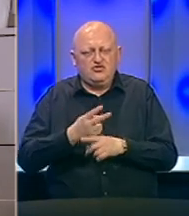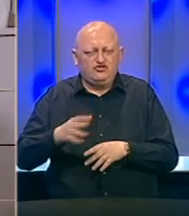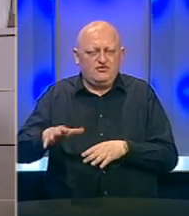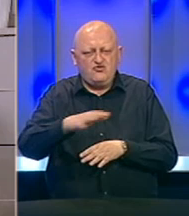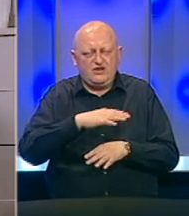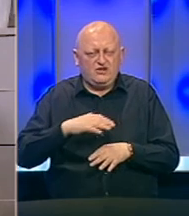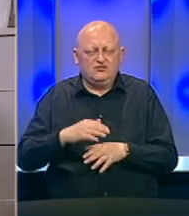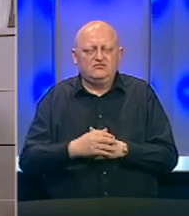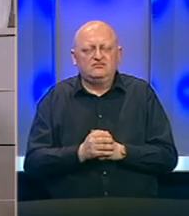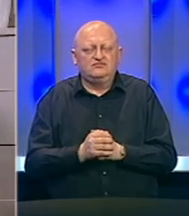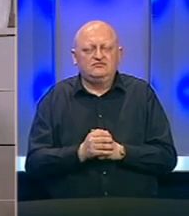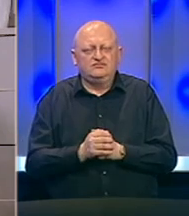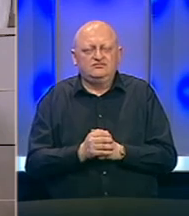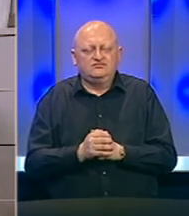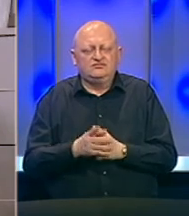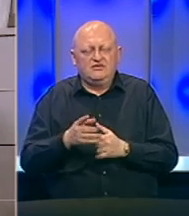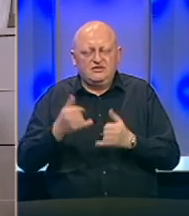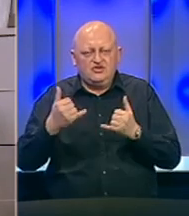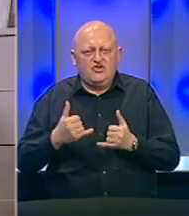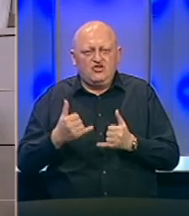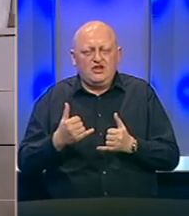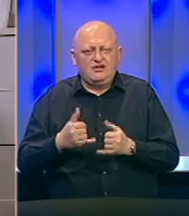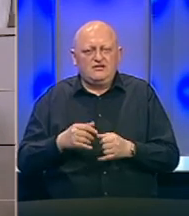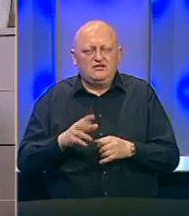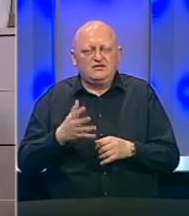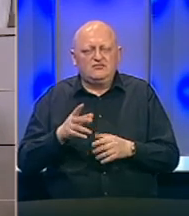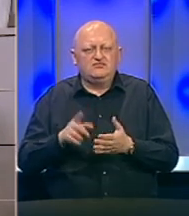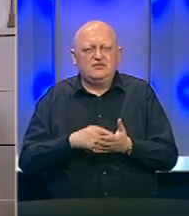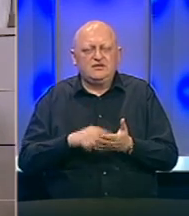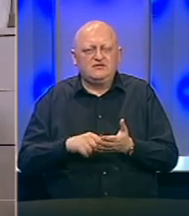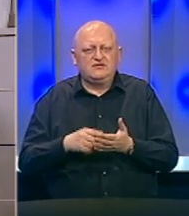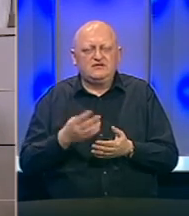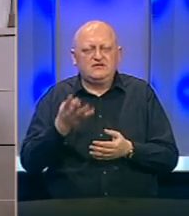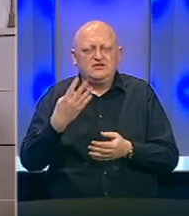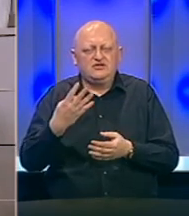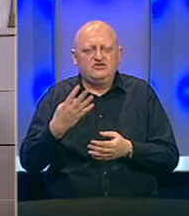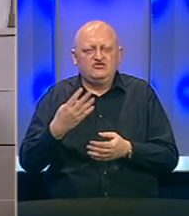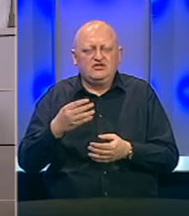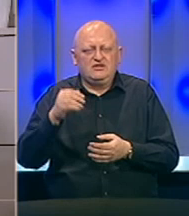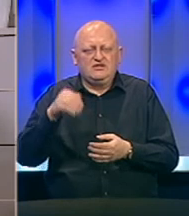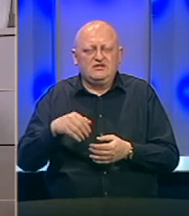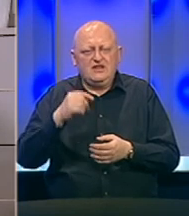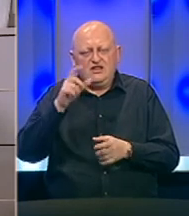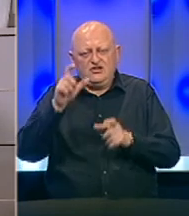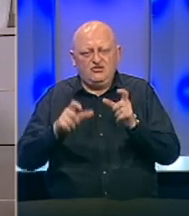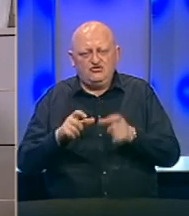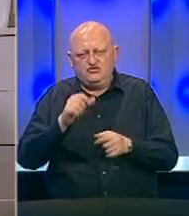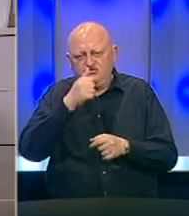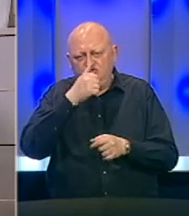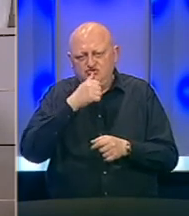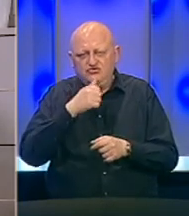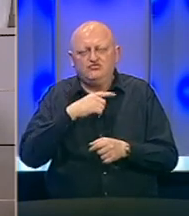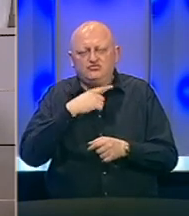regionu. Do danas bilo je testirano oko 40 tisuća ljudi, što je